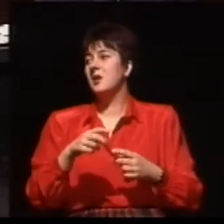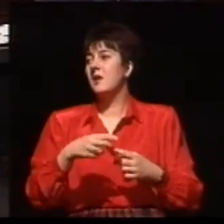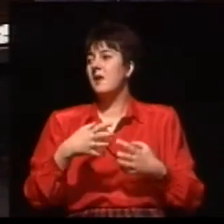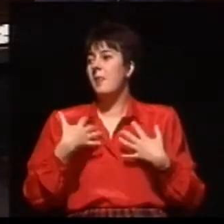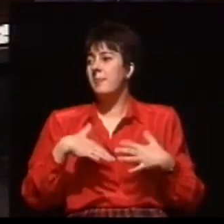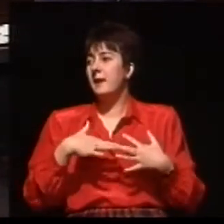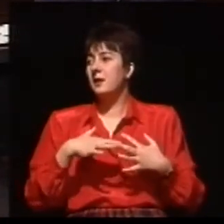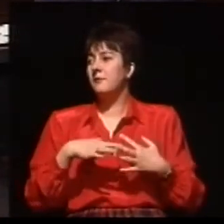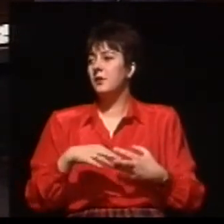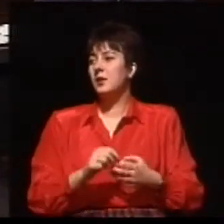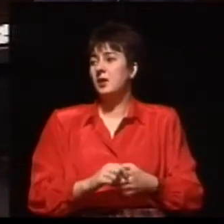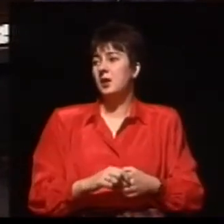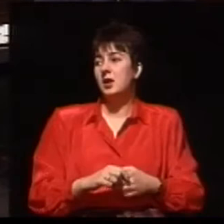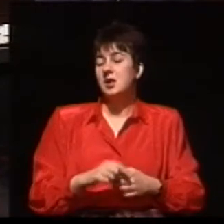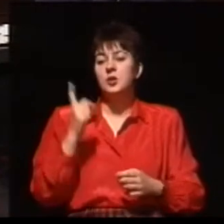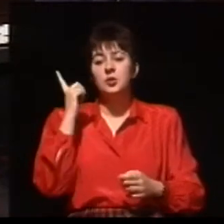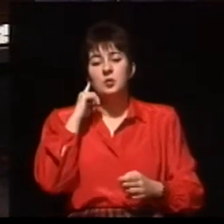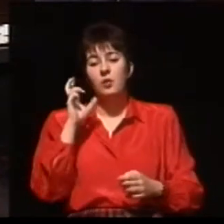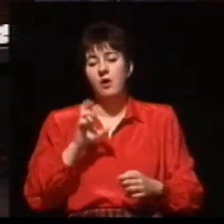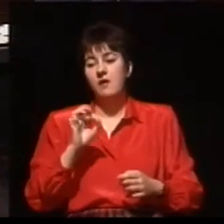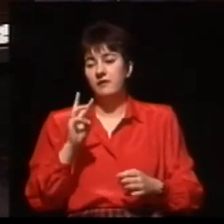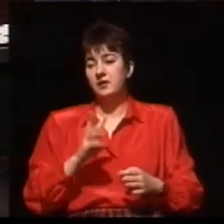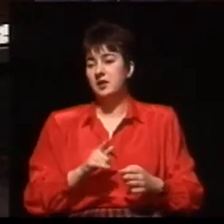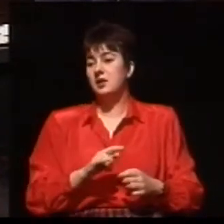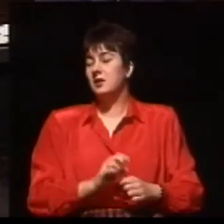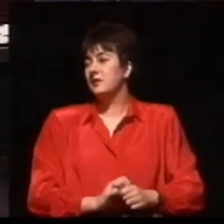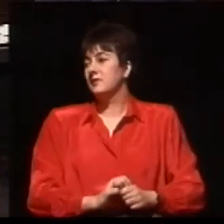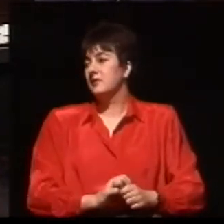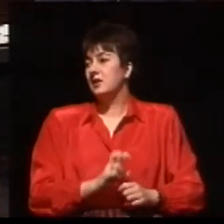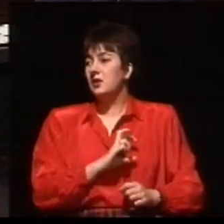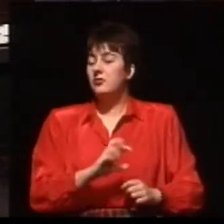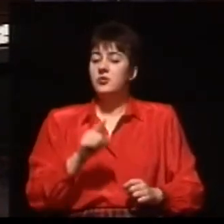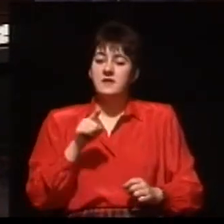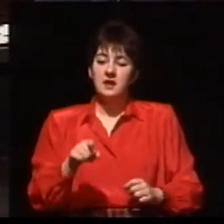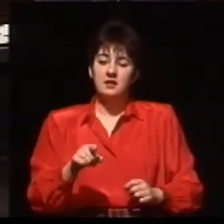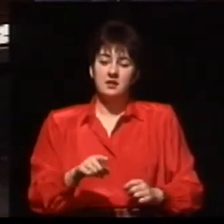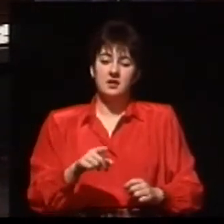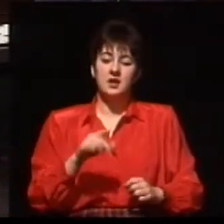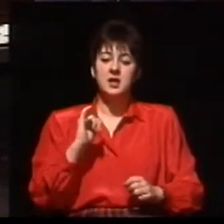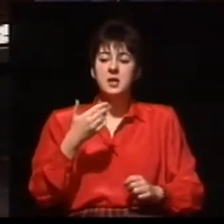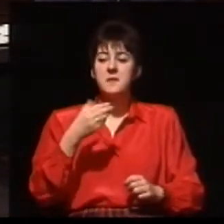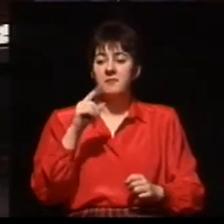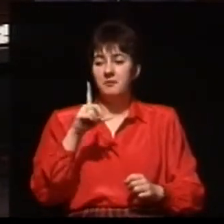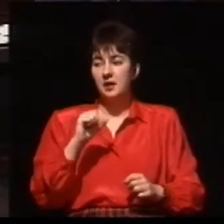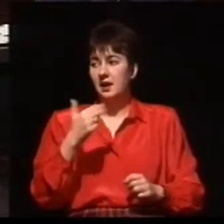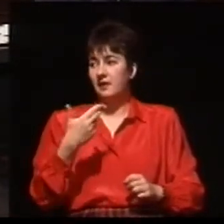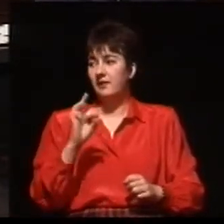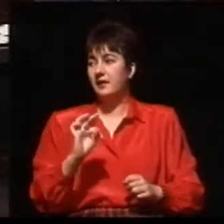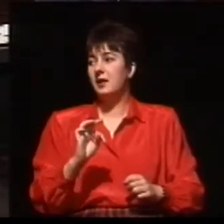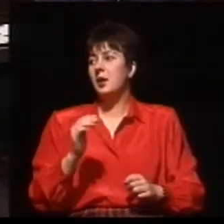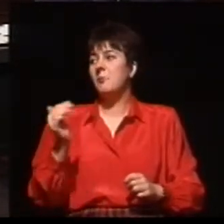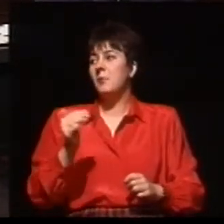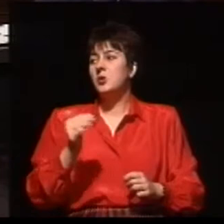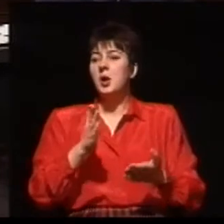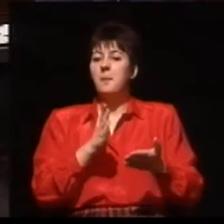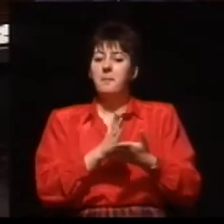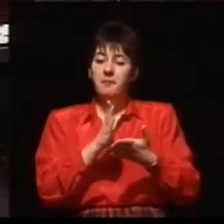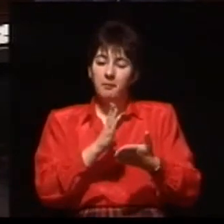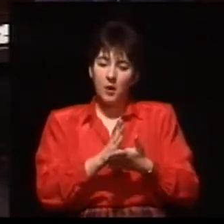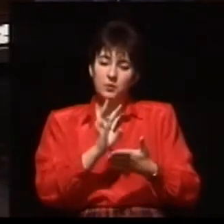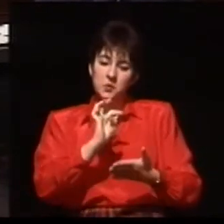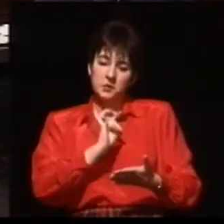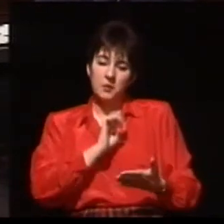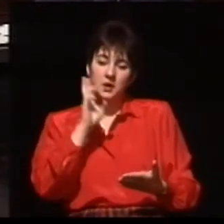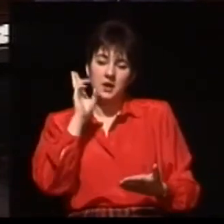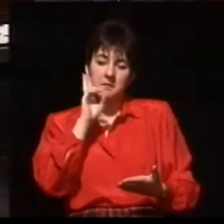nerw obwodowy. Czy ten transplant, który pan proponuje, czy on miałby jakieś